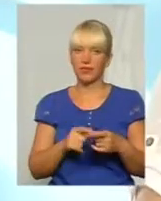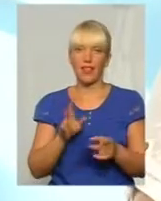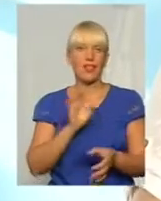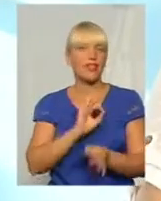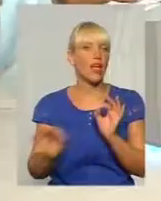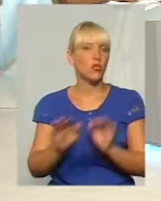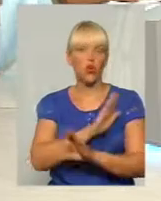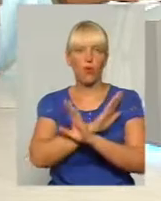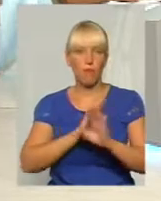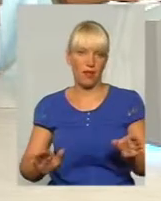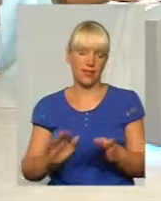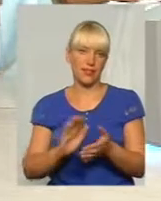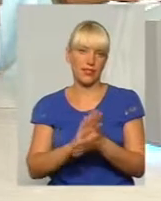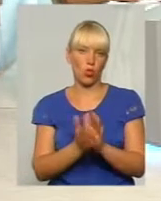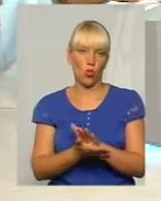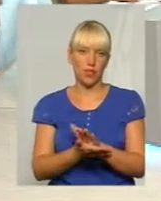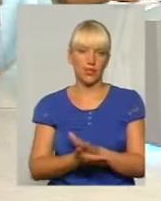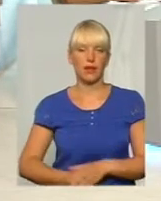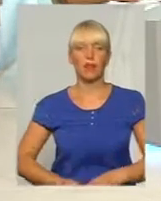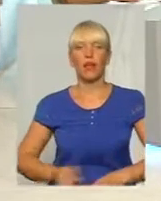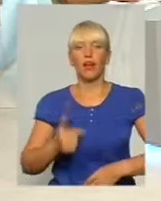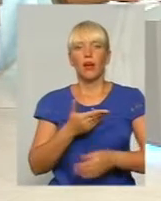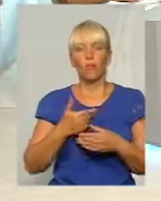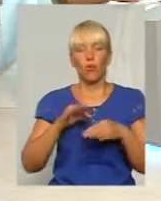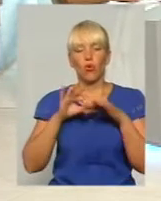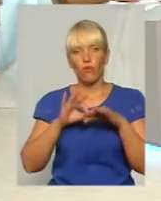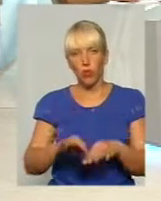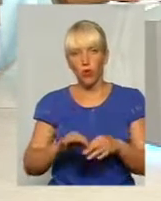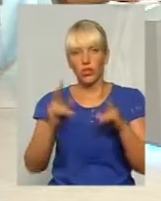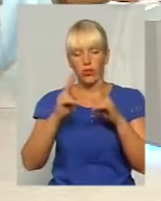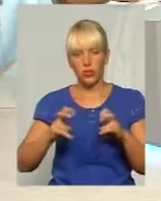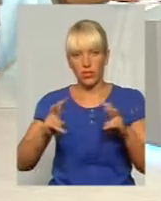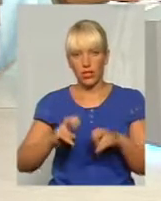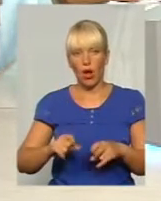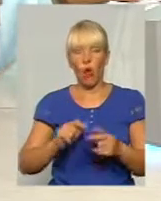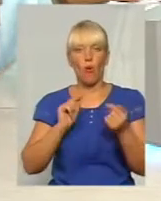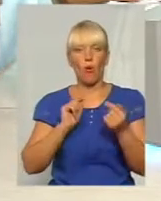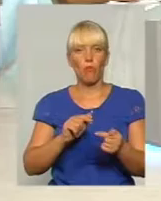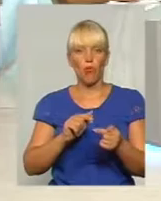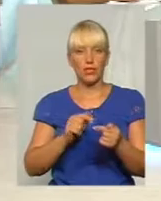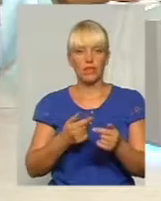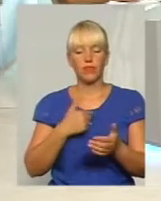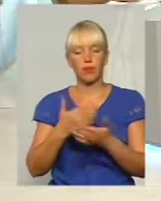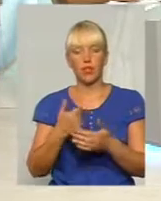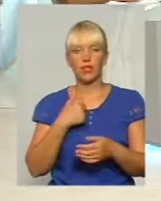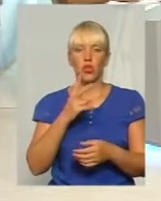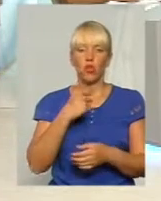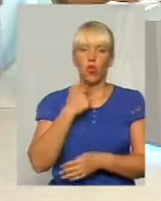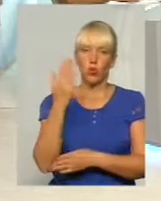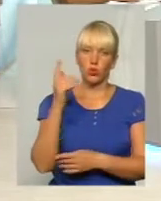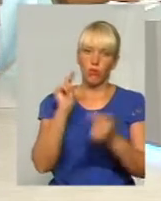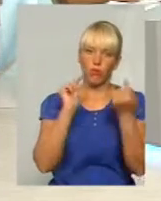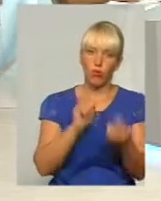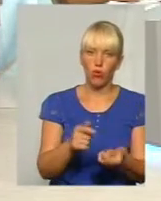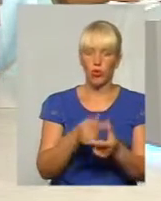Так, пан Олег. Що я хочу додати, ми коли проводили дослідження опозиційності, рівня опозиційності, тобто як голосують проти, чи утримуються депутаток. Обласної ради